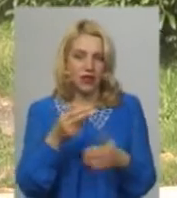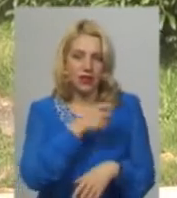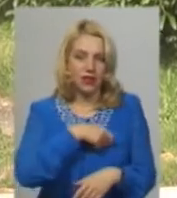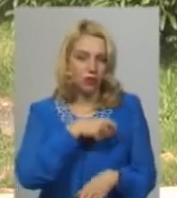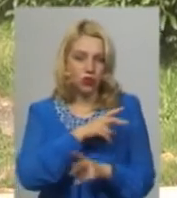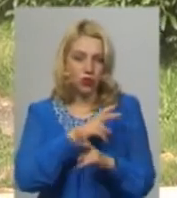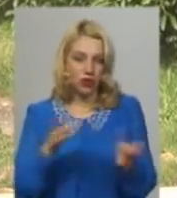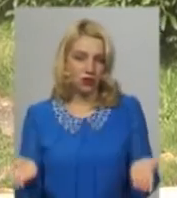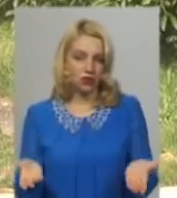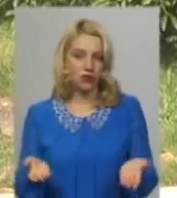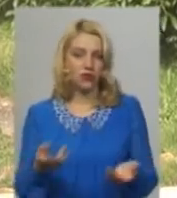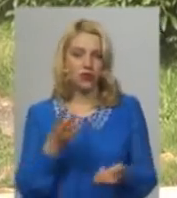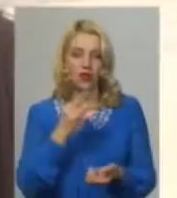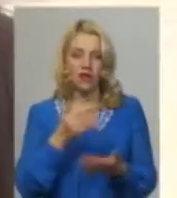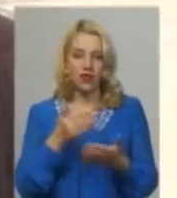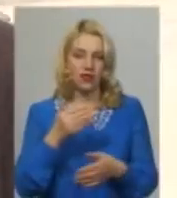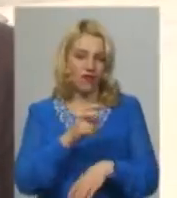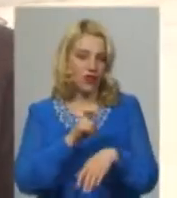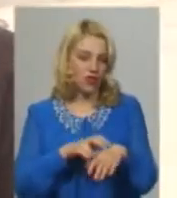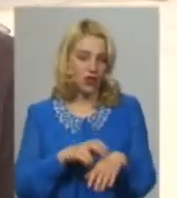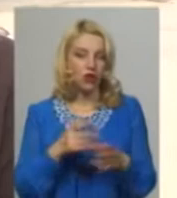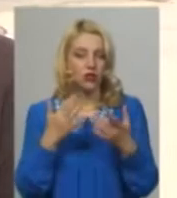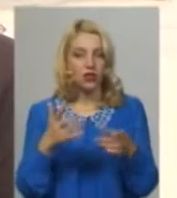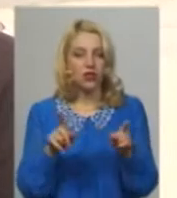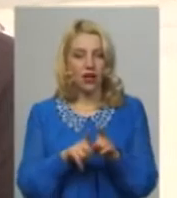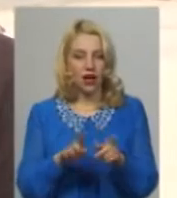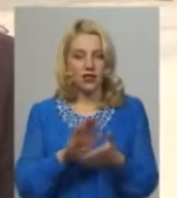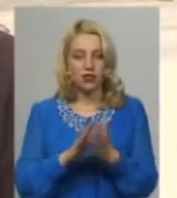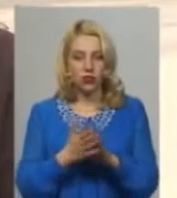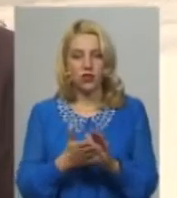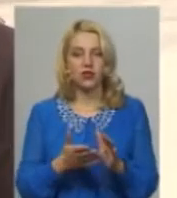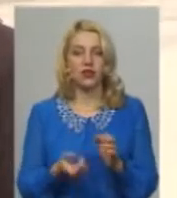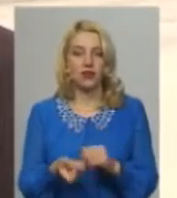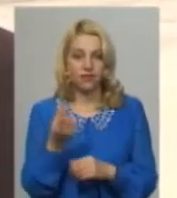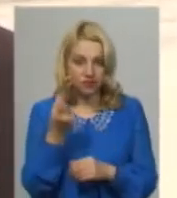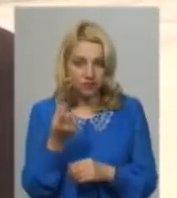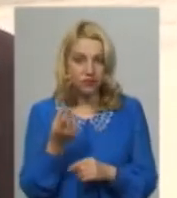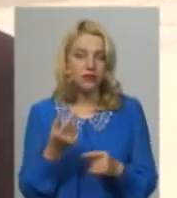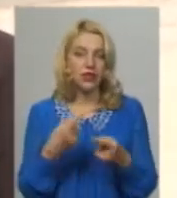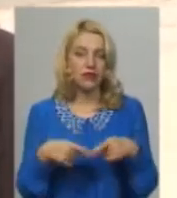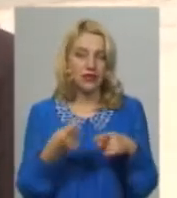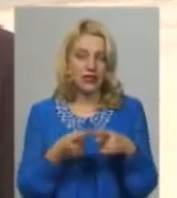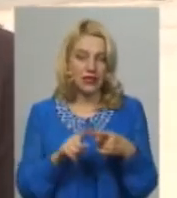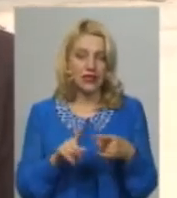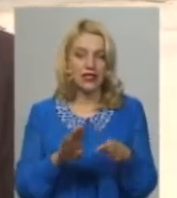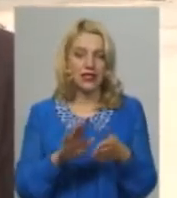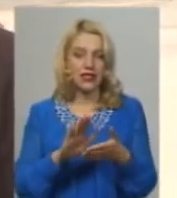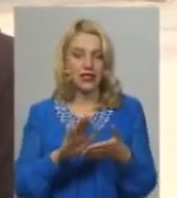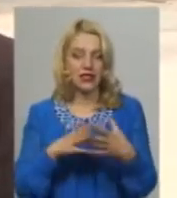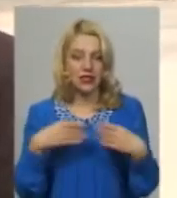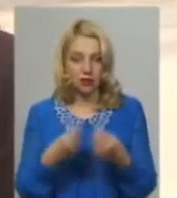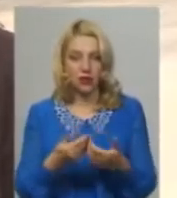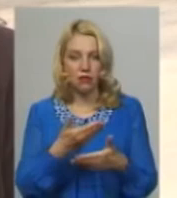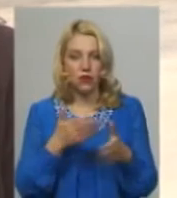ні від фельшера. Оскільки така ситуація склалася в даній сім'ї, ми